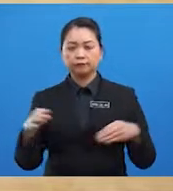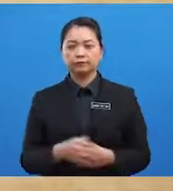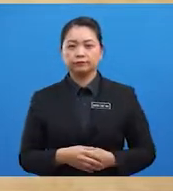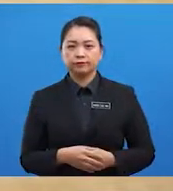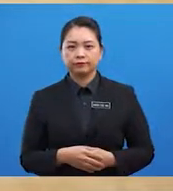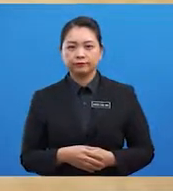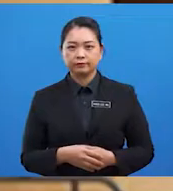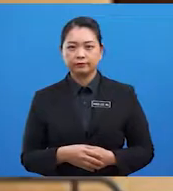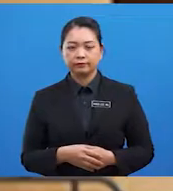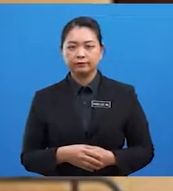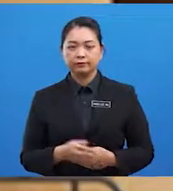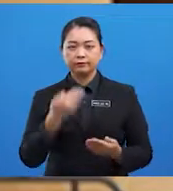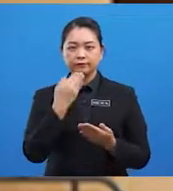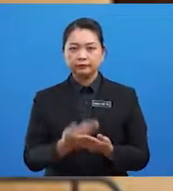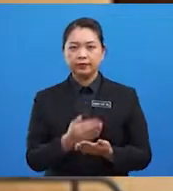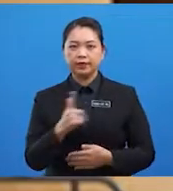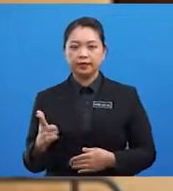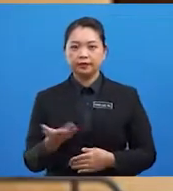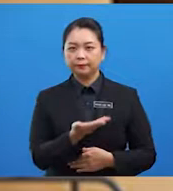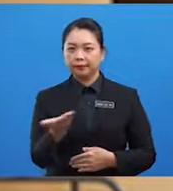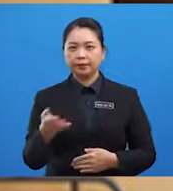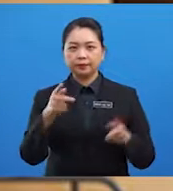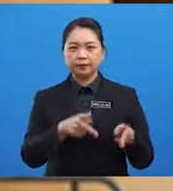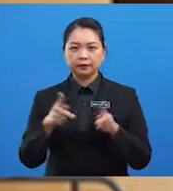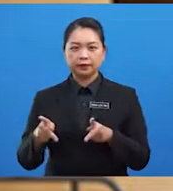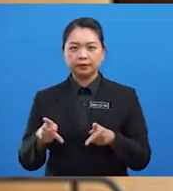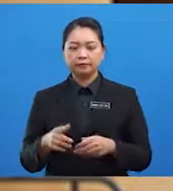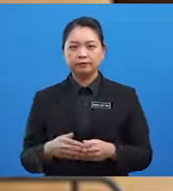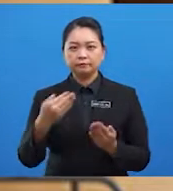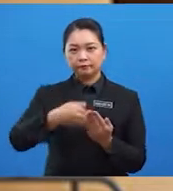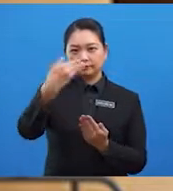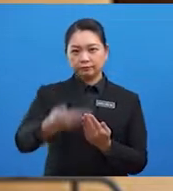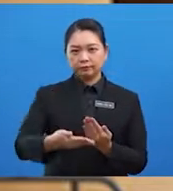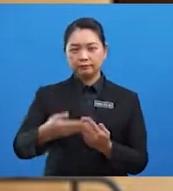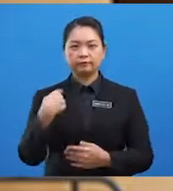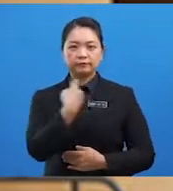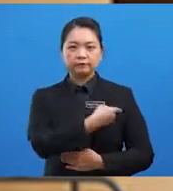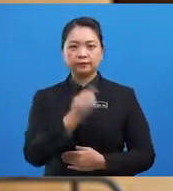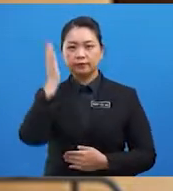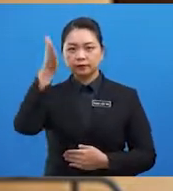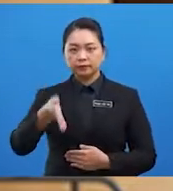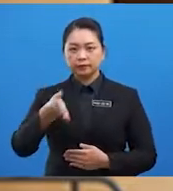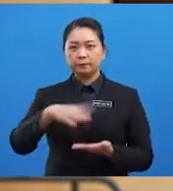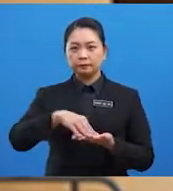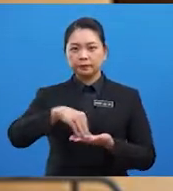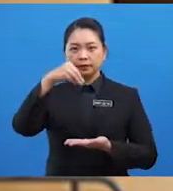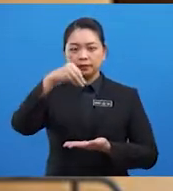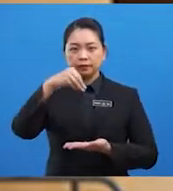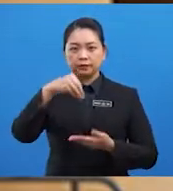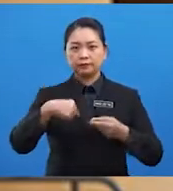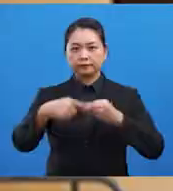Baiklah para pelajar Seterusnya, kita akan mempelajari